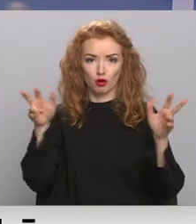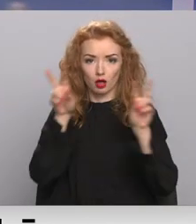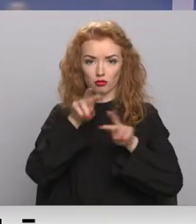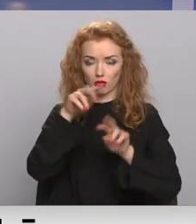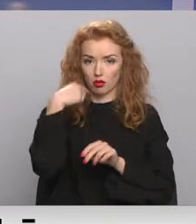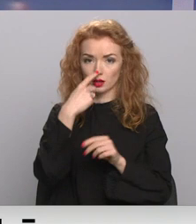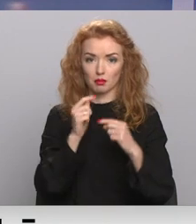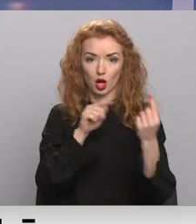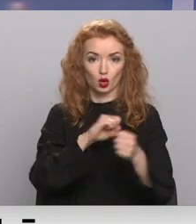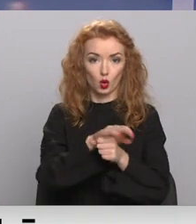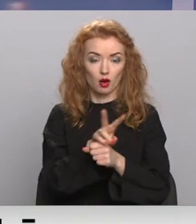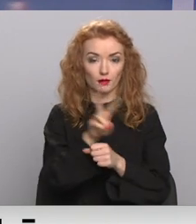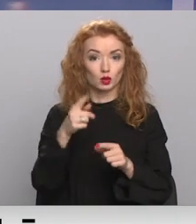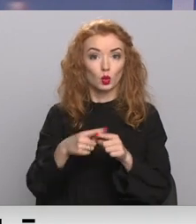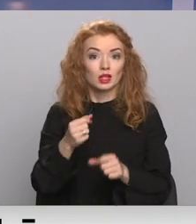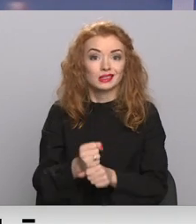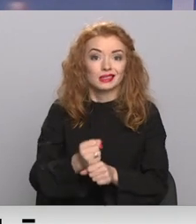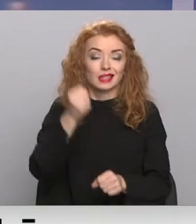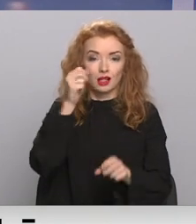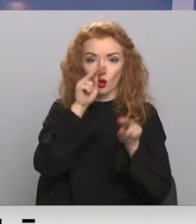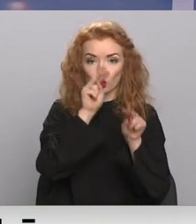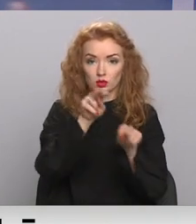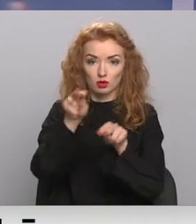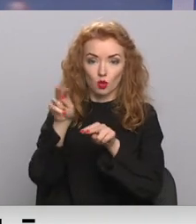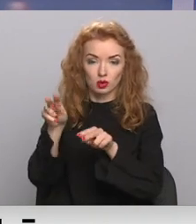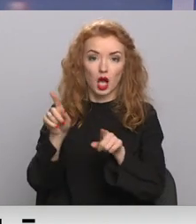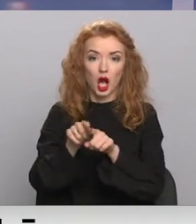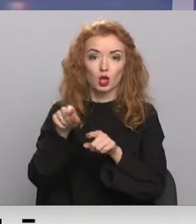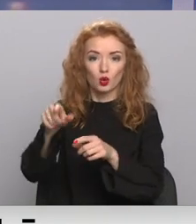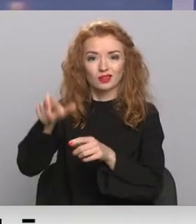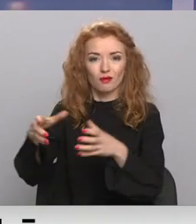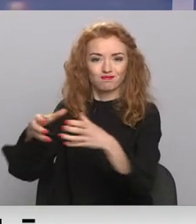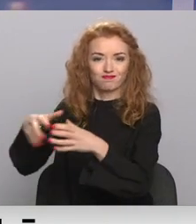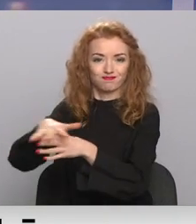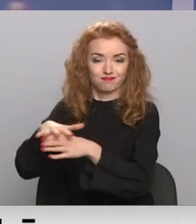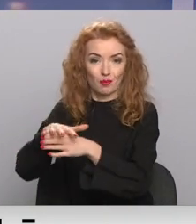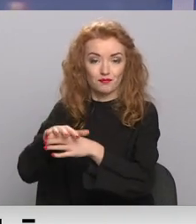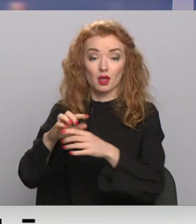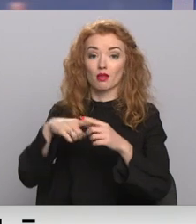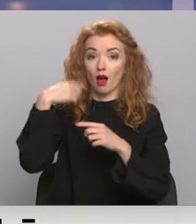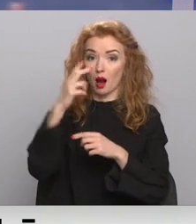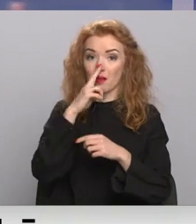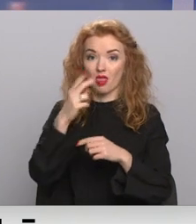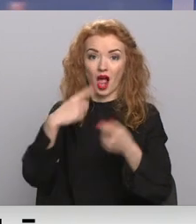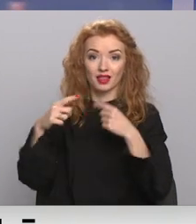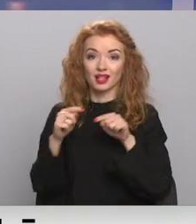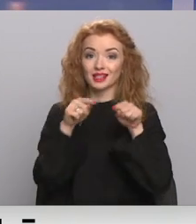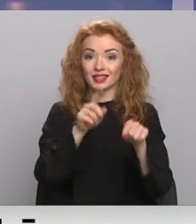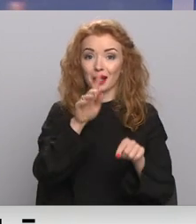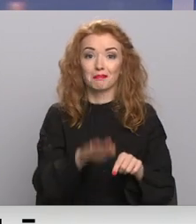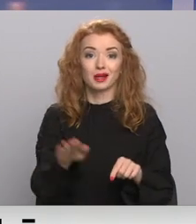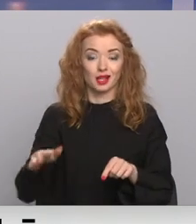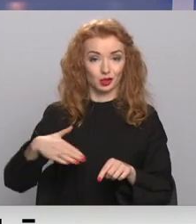pret Covid-19 un stingrāk tikšot uzraudzīti tāsauktie būrbuļi. Nākamnedēļ mācība iestādēs atgriežoties mazākajiem skolāniem.